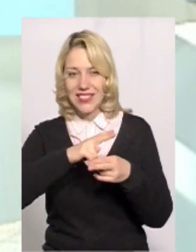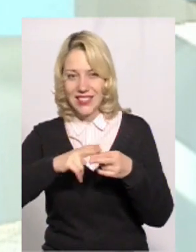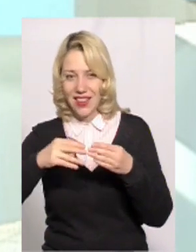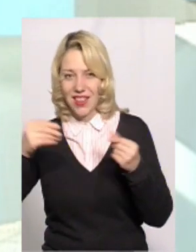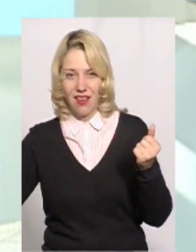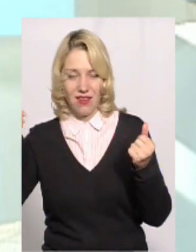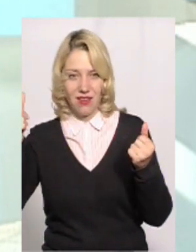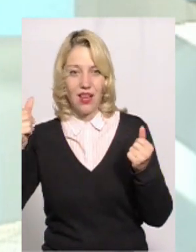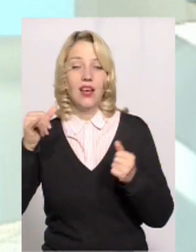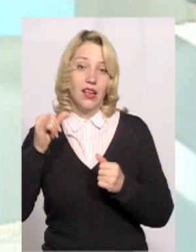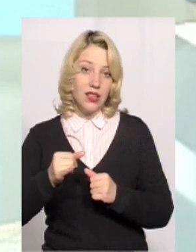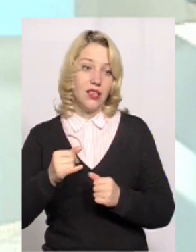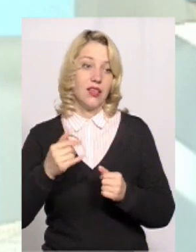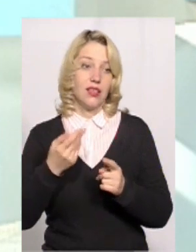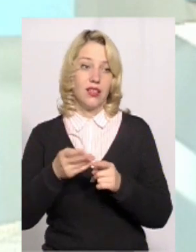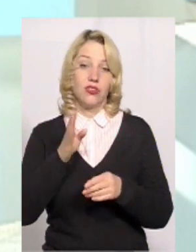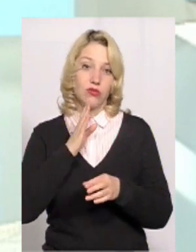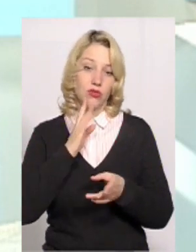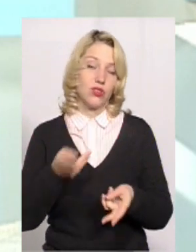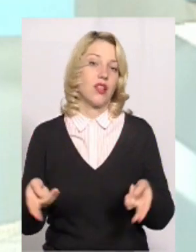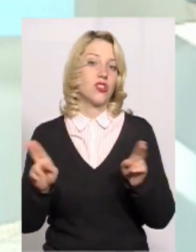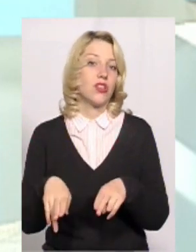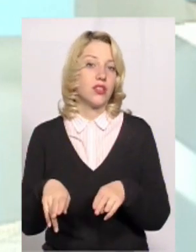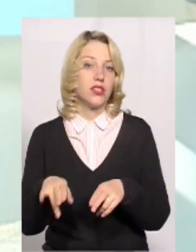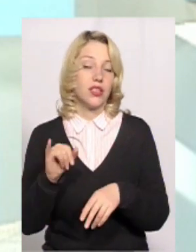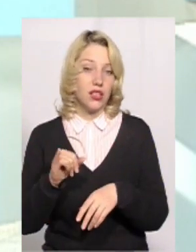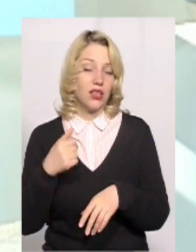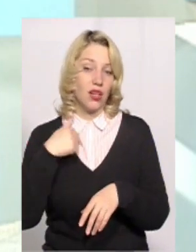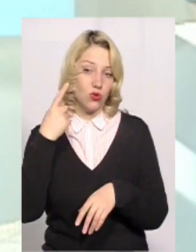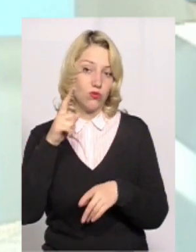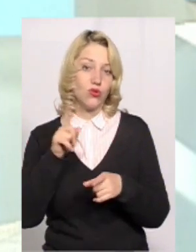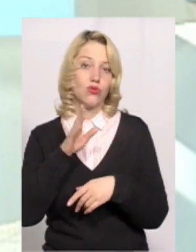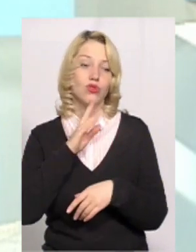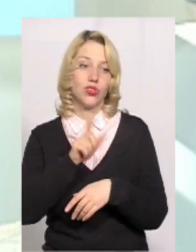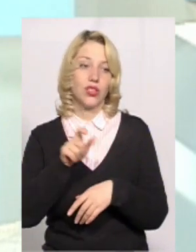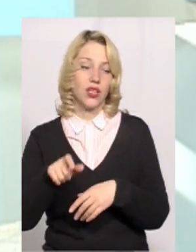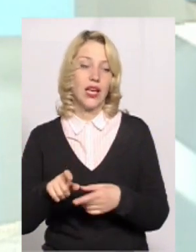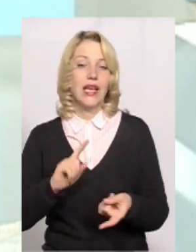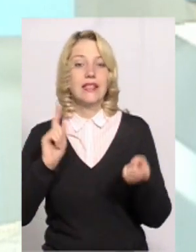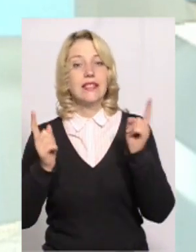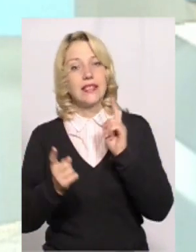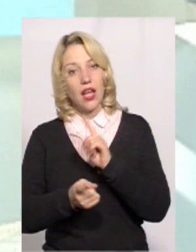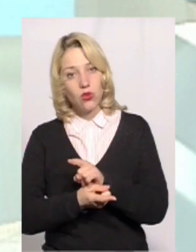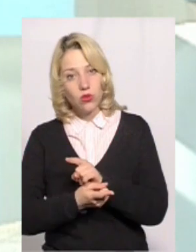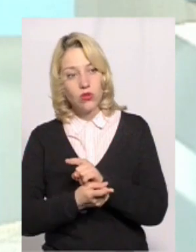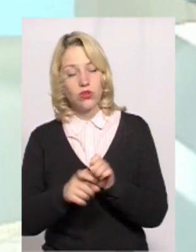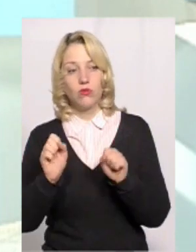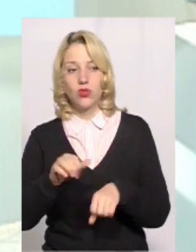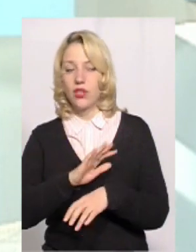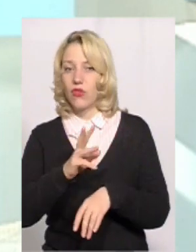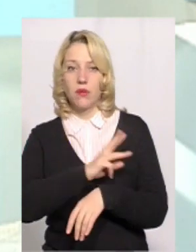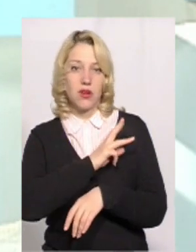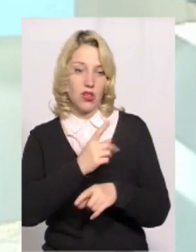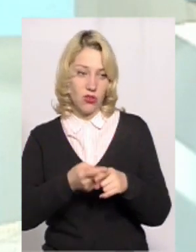можливо, і зникає. От, а жіноча залишається. От, і я думаю, що жінки стають, можливо, не